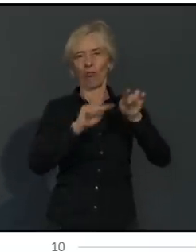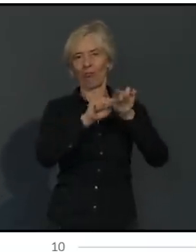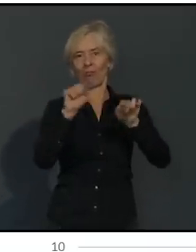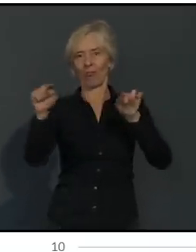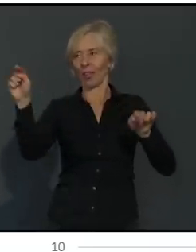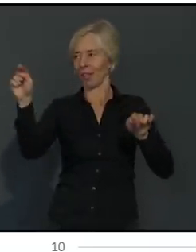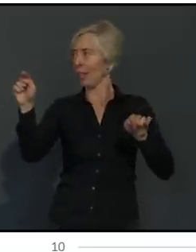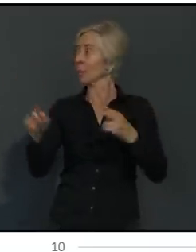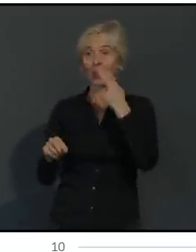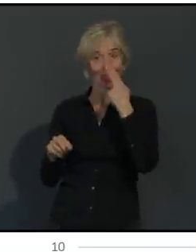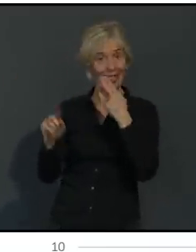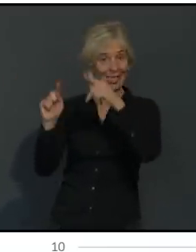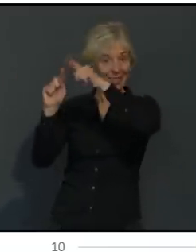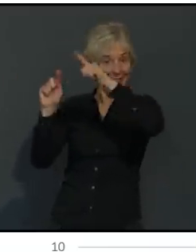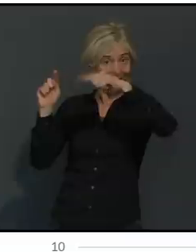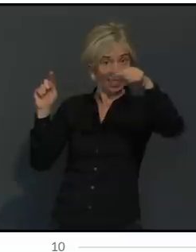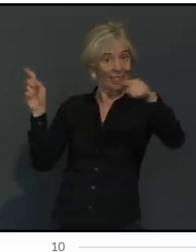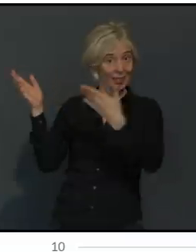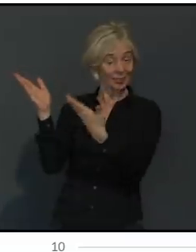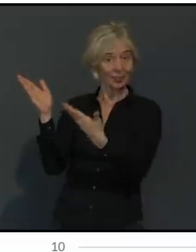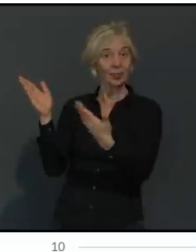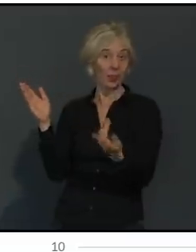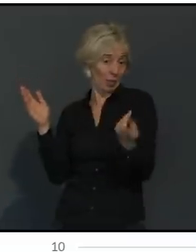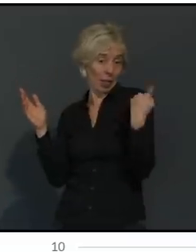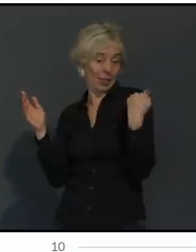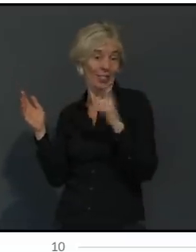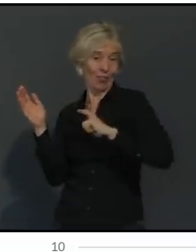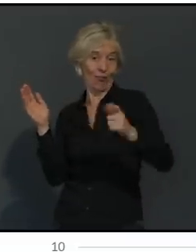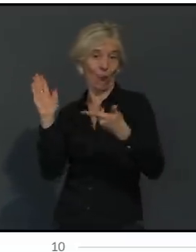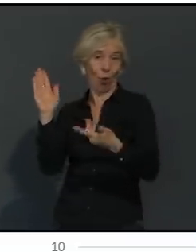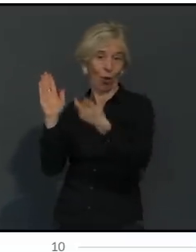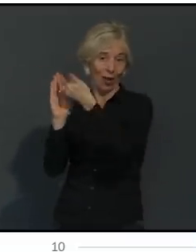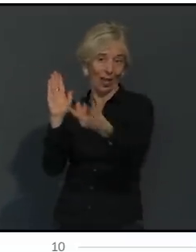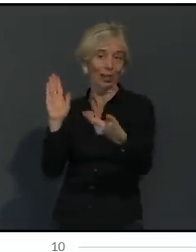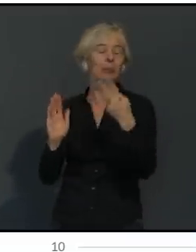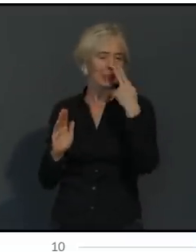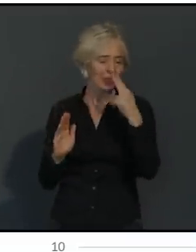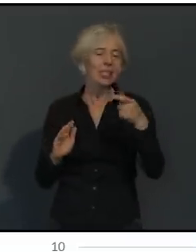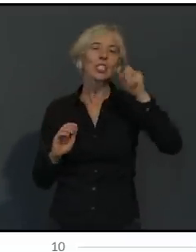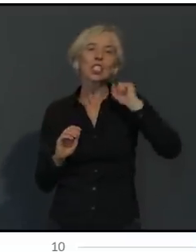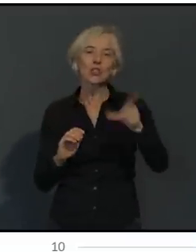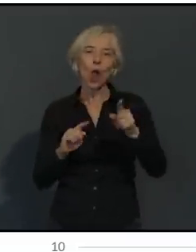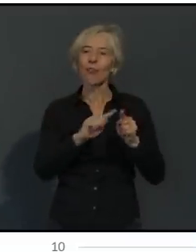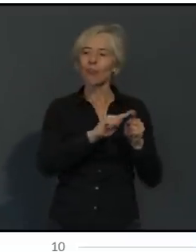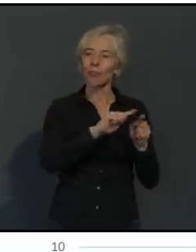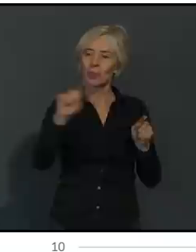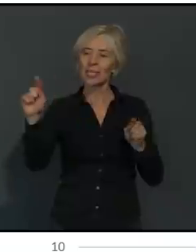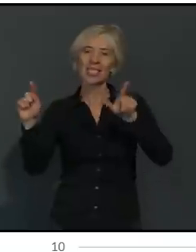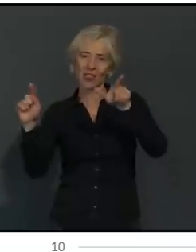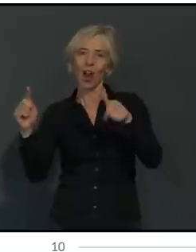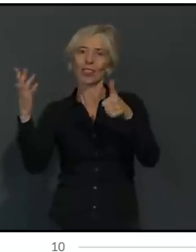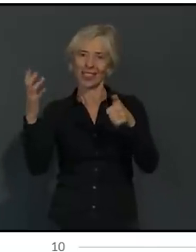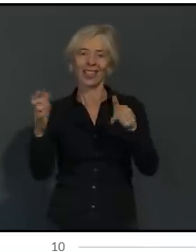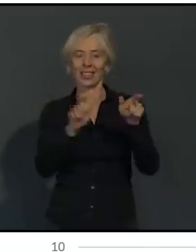dieser Mittelbau der Altersgruppen, der hier das Infektionsgeschehen auch zahlenmäßig